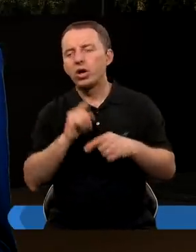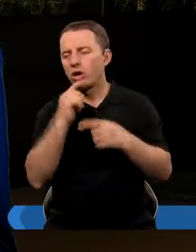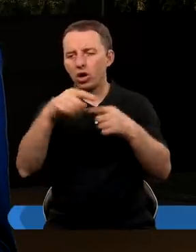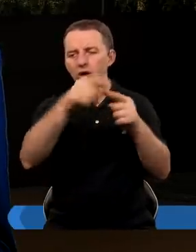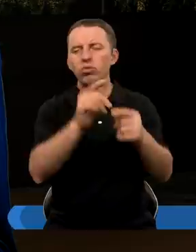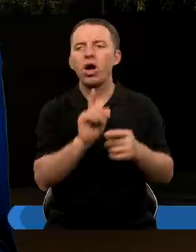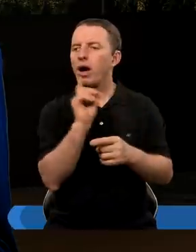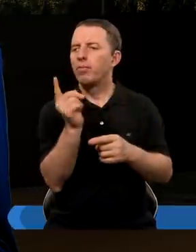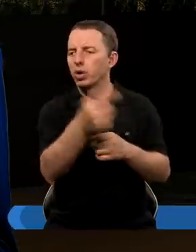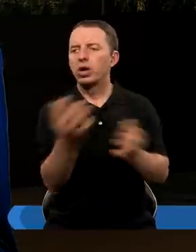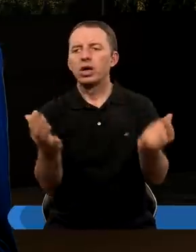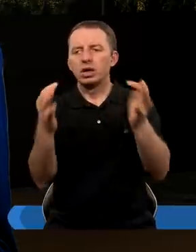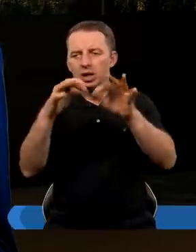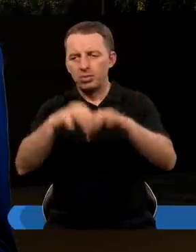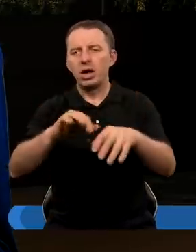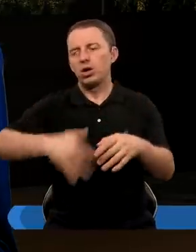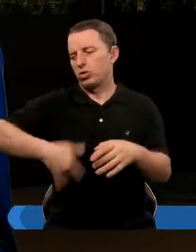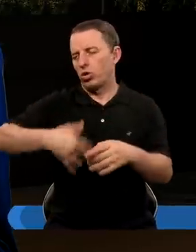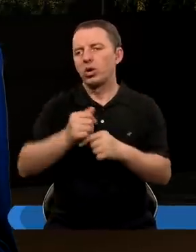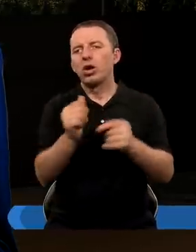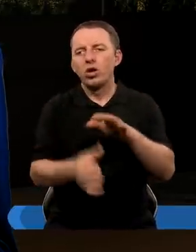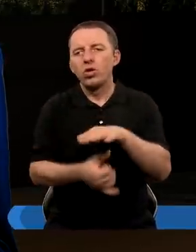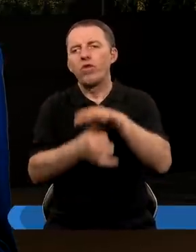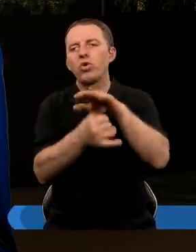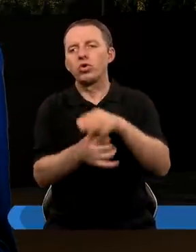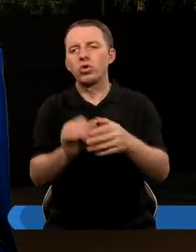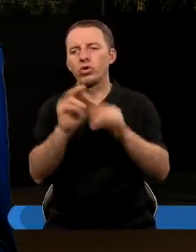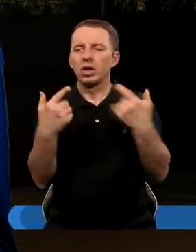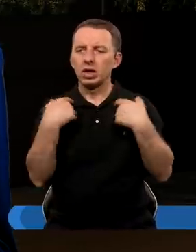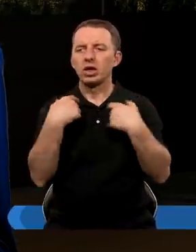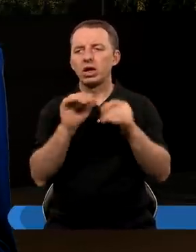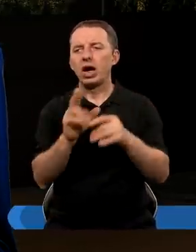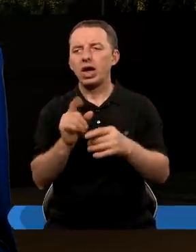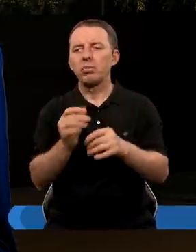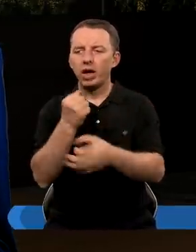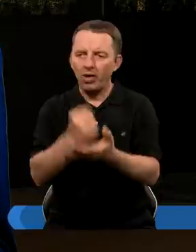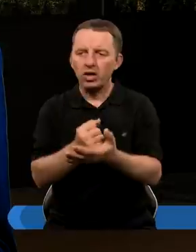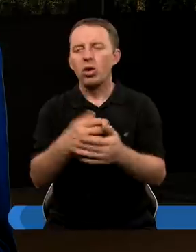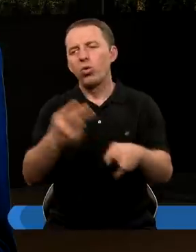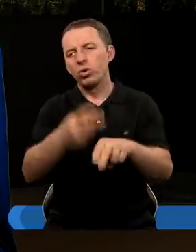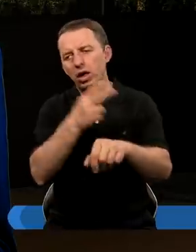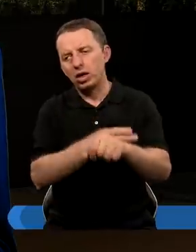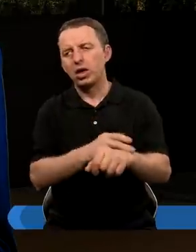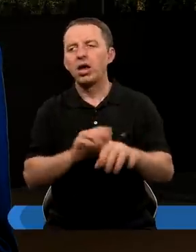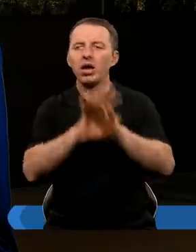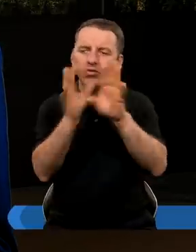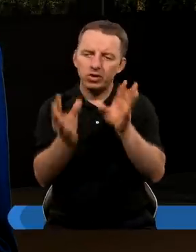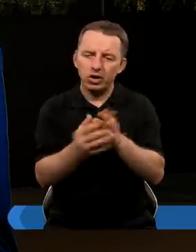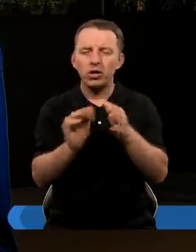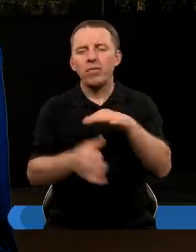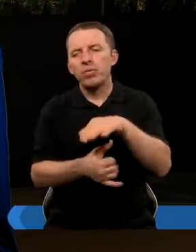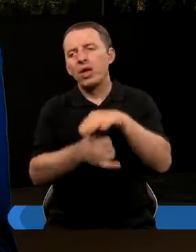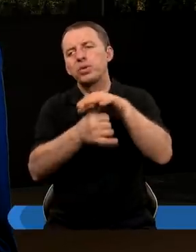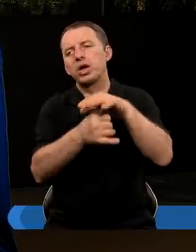rozesłał posłów, aby zebrali księżąt, starostów, dowódców, sędziów, skarbników, prawników, urzędników i